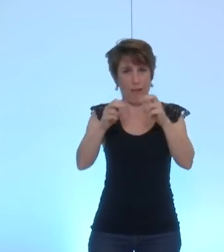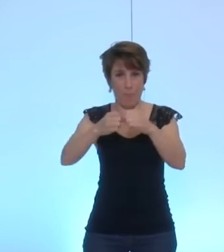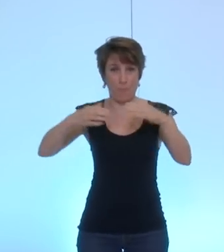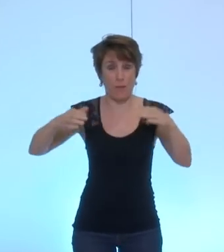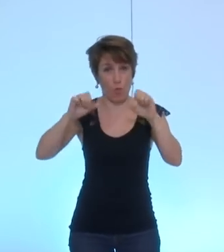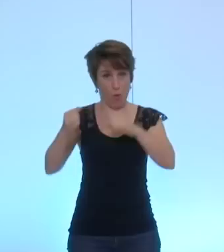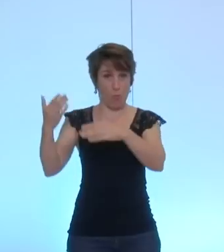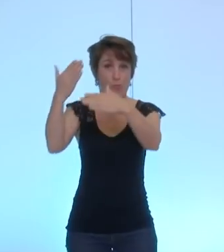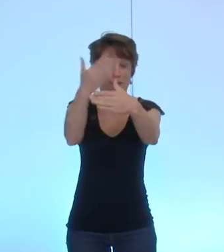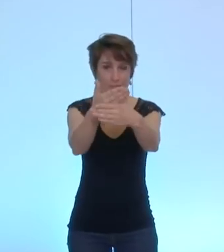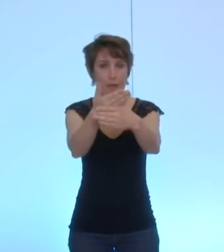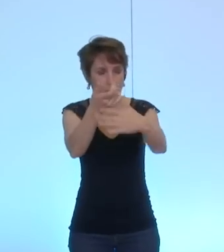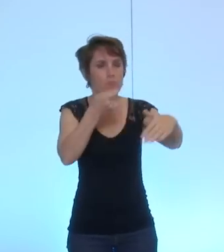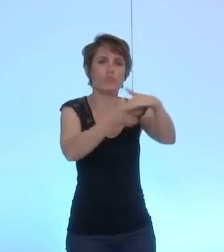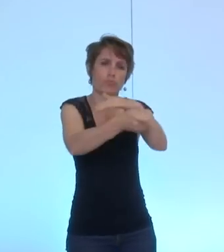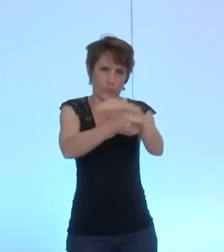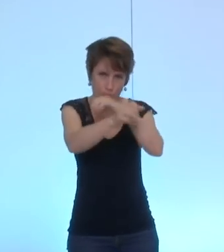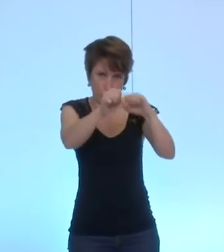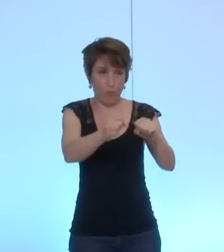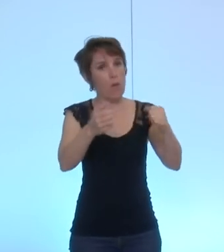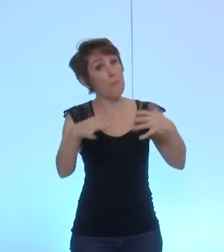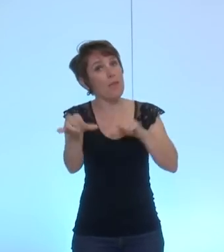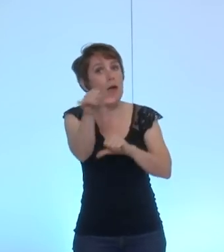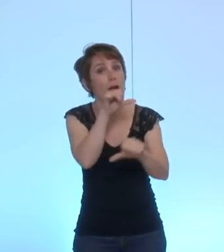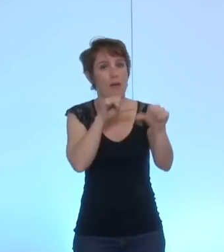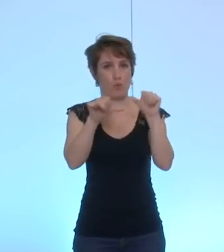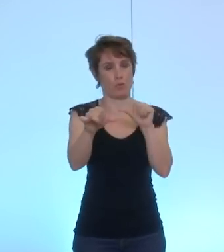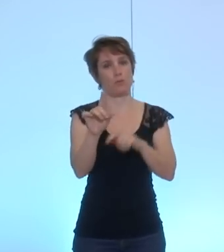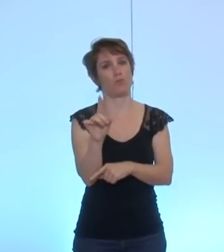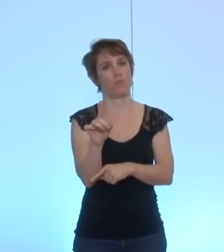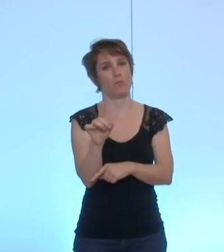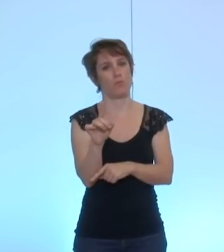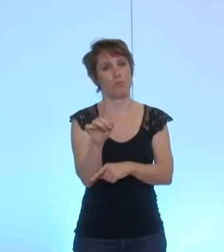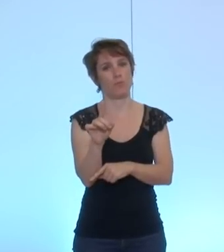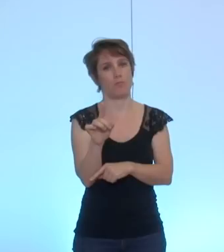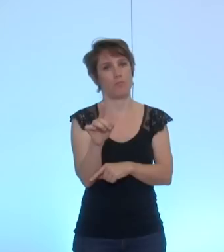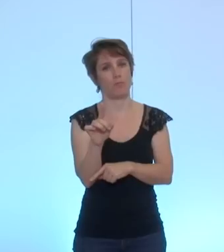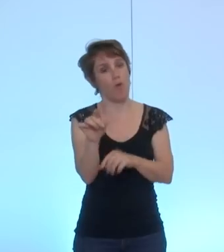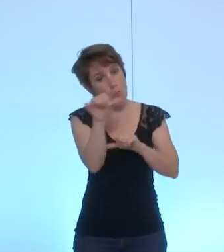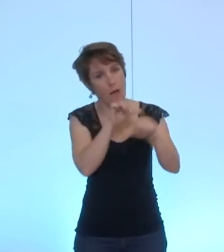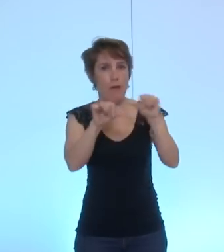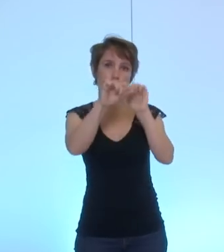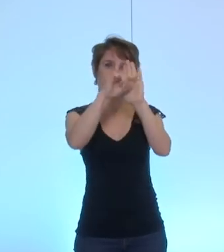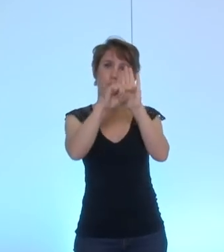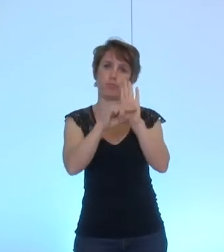des subventions. Mais ils seront clairement conditionnés à certaines